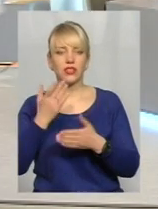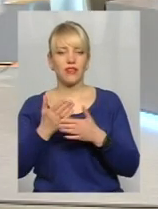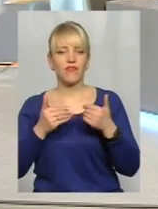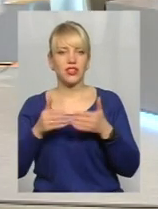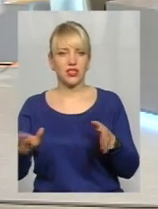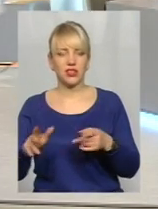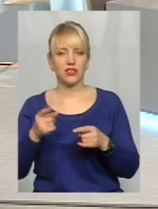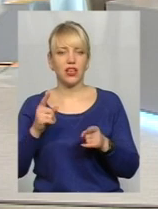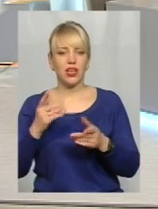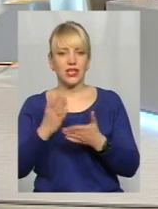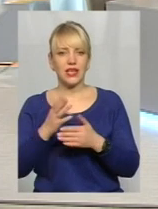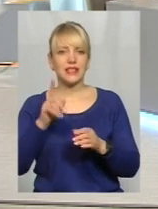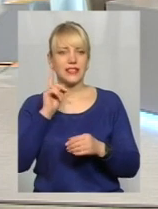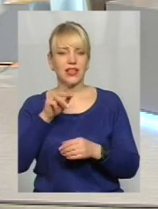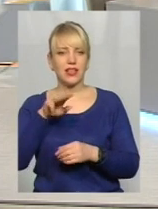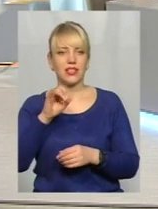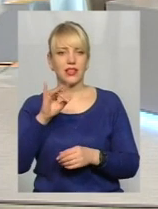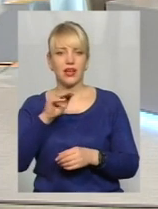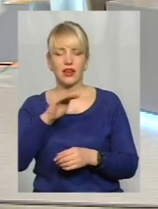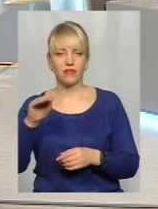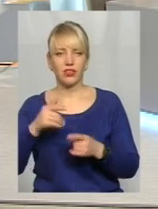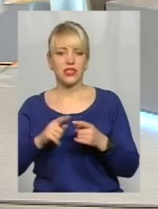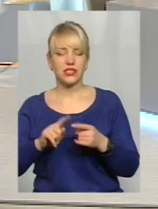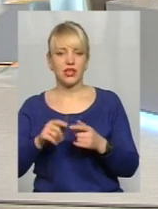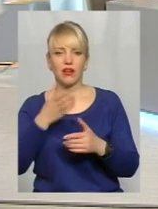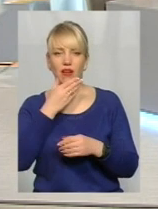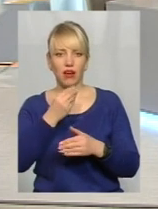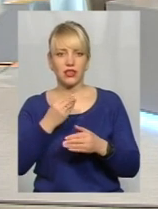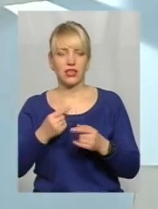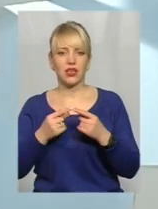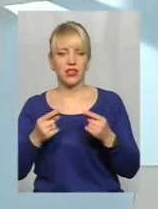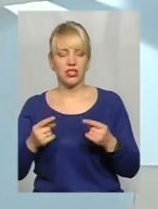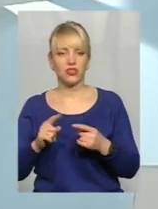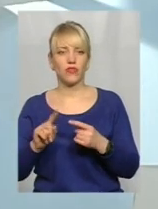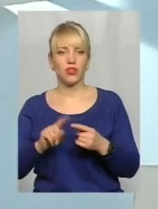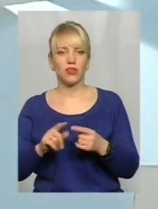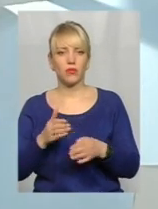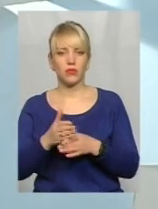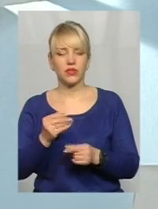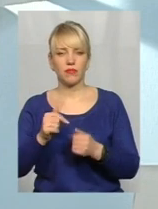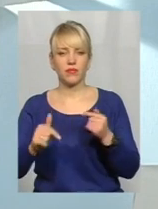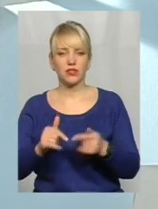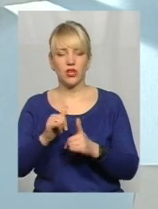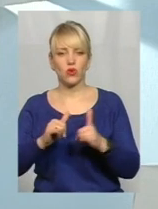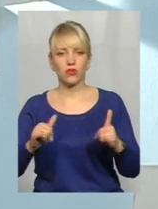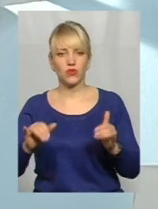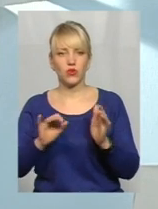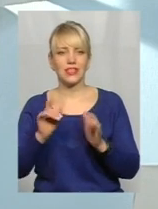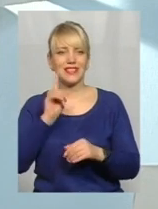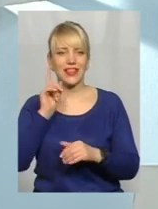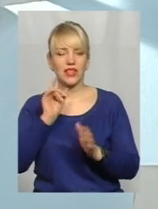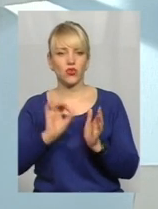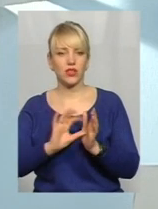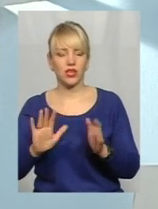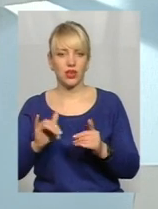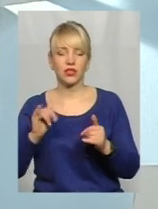таке як зелений тариф, дуже хороша річ, стимулююча для бізнесу і для розвитку зеленої енергетики. І